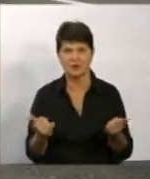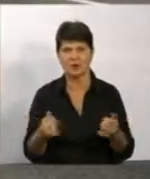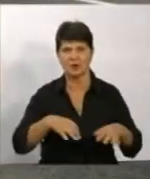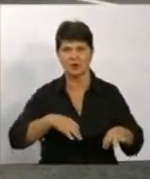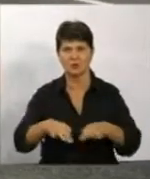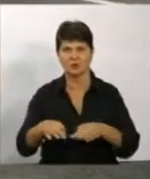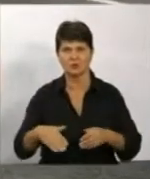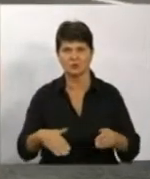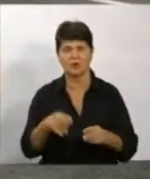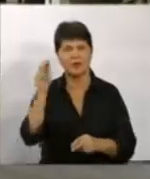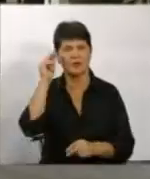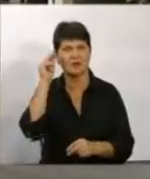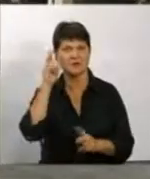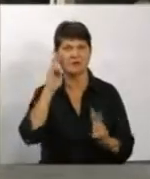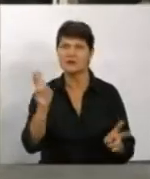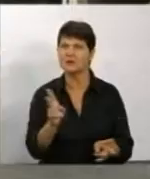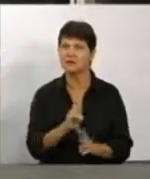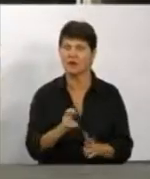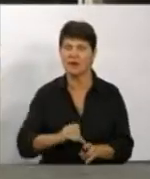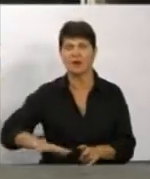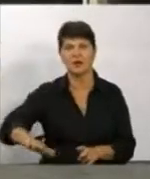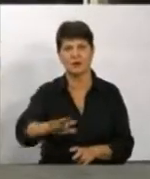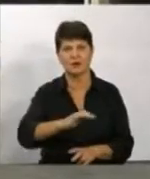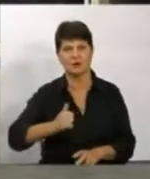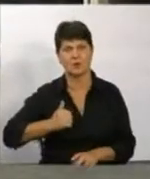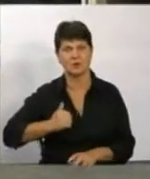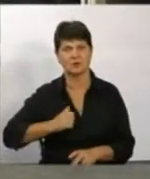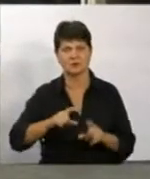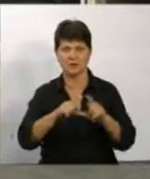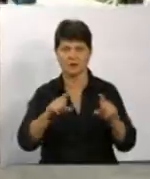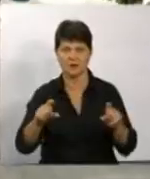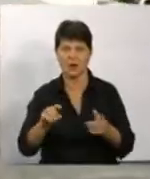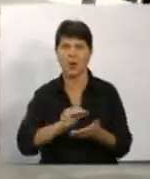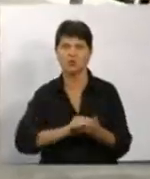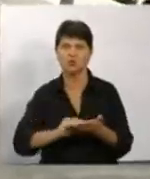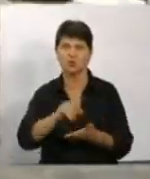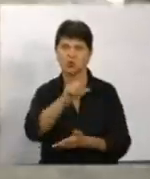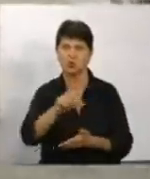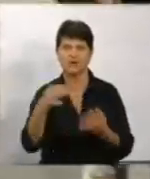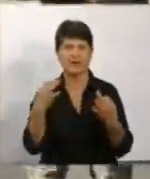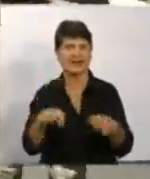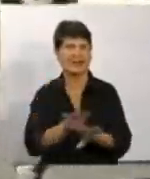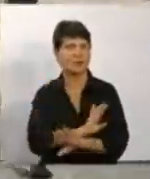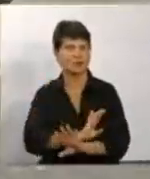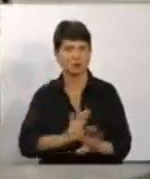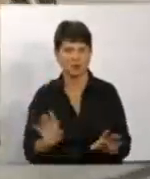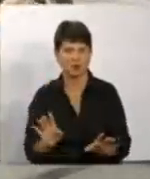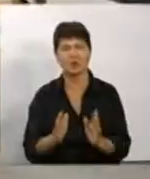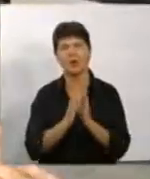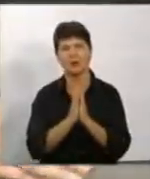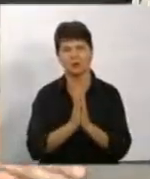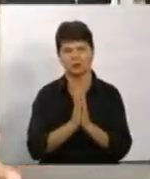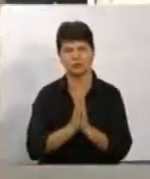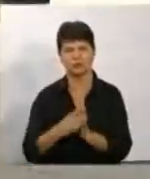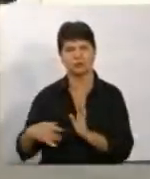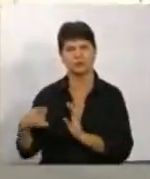якісь навчання, нічого не можу сказати, не знаю. На територію арсеналу журналістів не пропускають. Ідіть, будь ласка, на проїжджій часі, зараз будуть машини